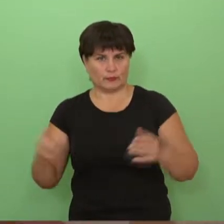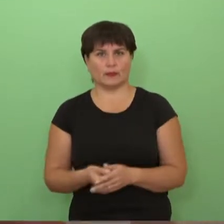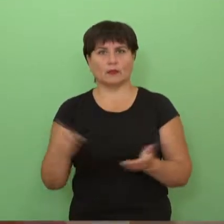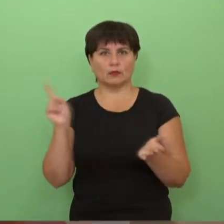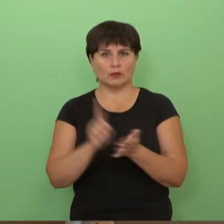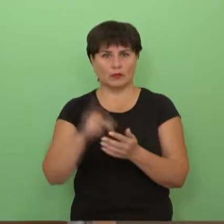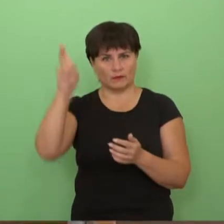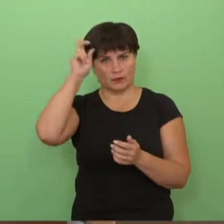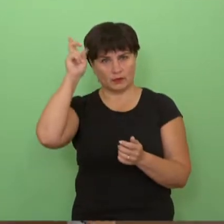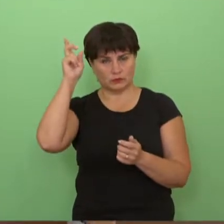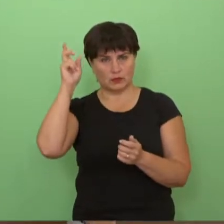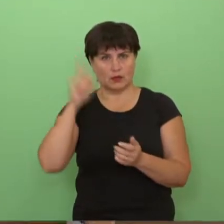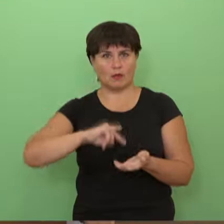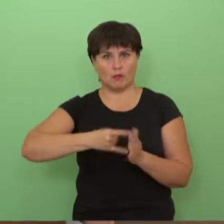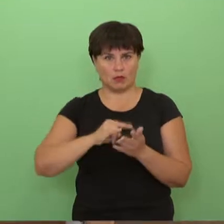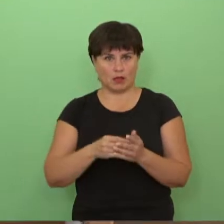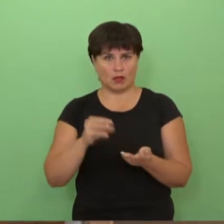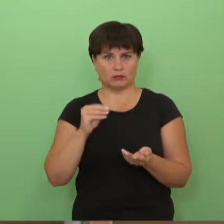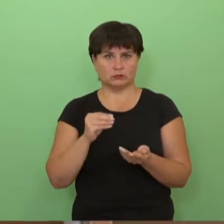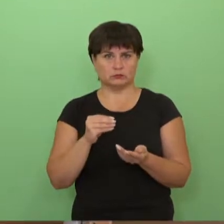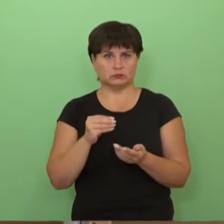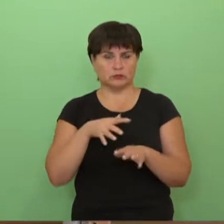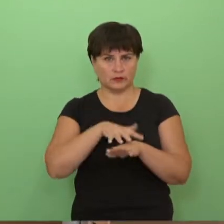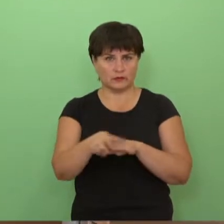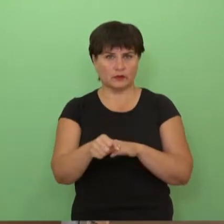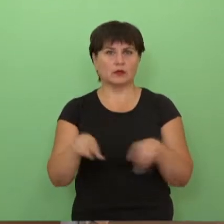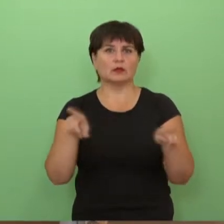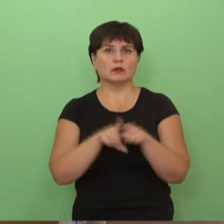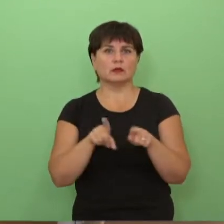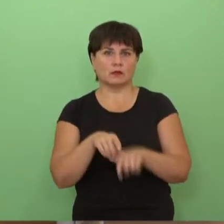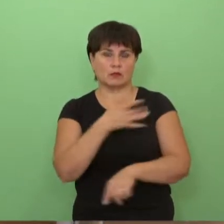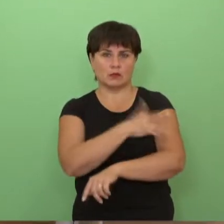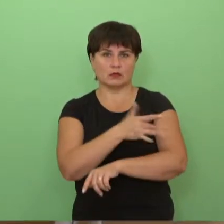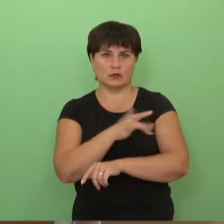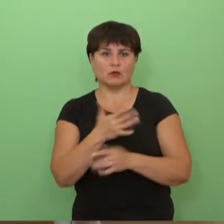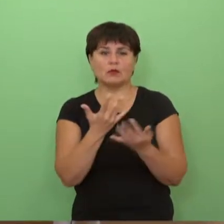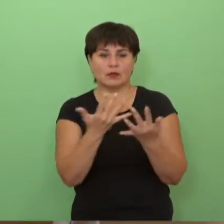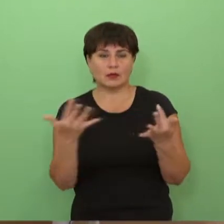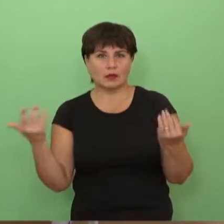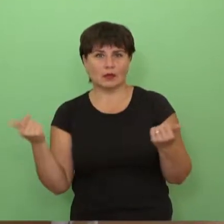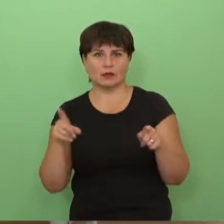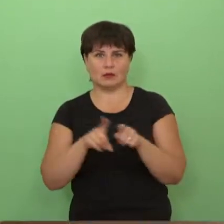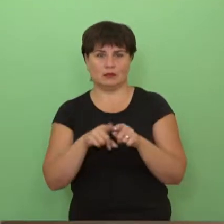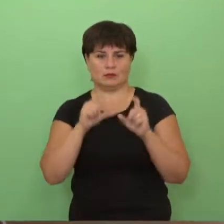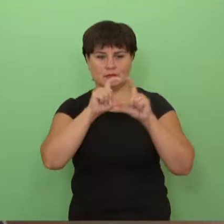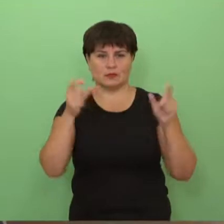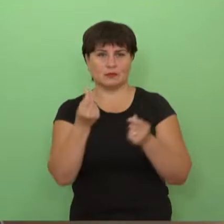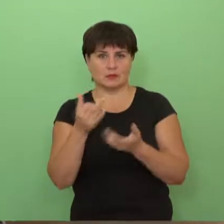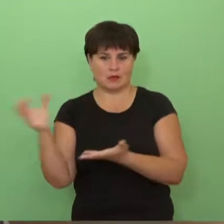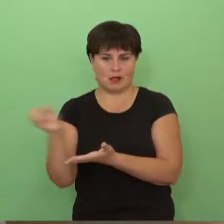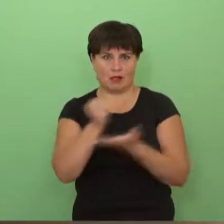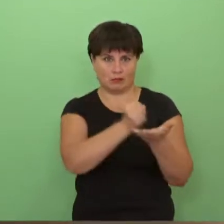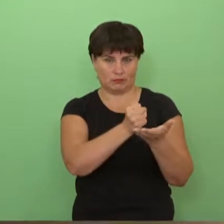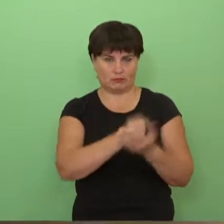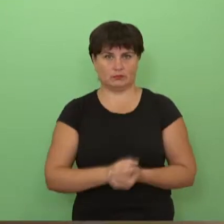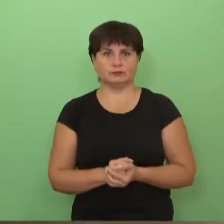tik įvykdyti vyriausybės nustatytus planus, bet nuo paslaugų kiekio priklauso ir įstaigos finansavimas. Šiuo metu